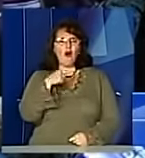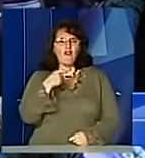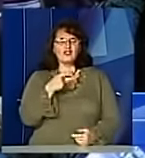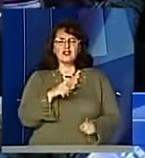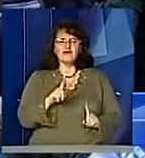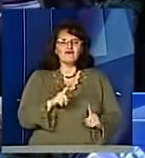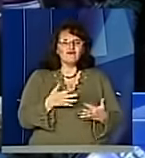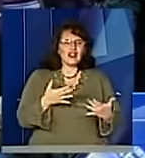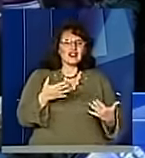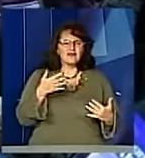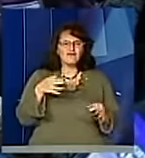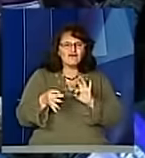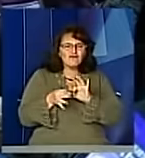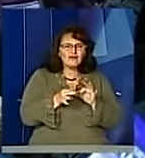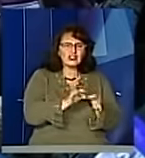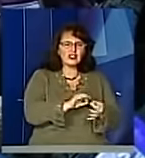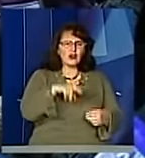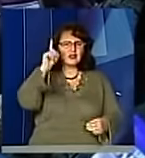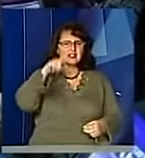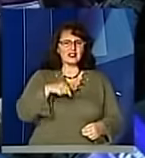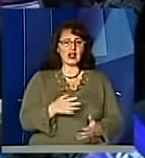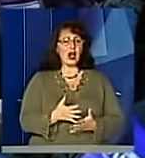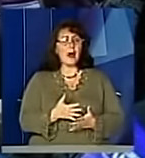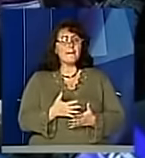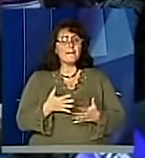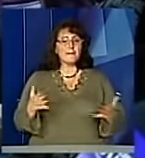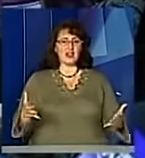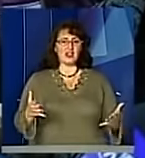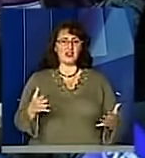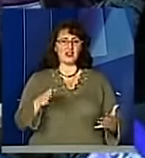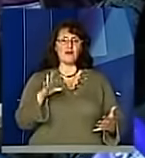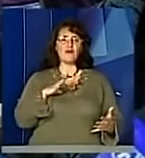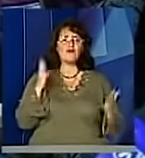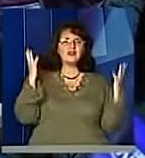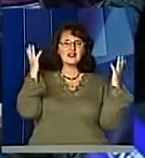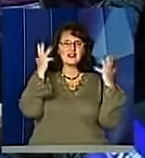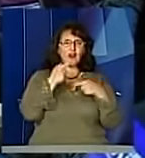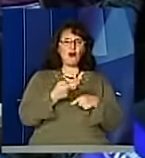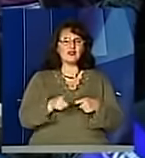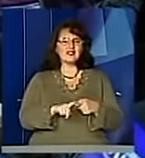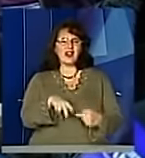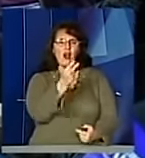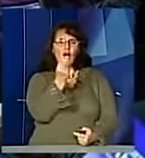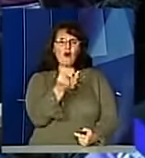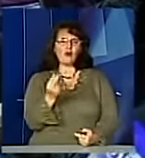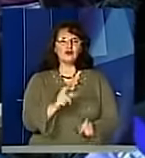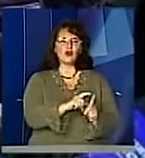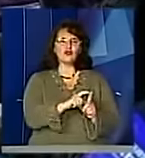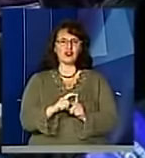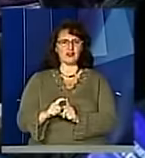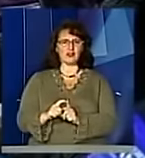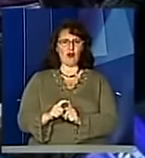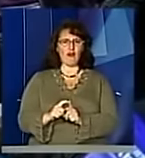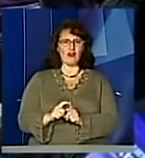А, мабуть, більше, як кожен філолог, був закоханий у то художнє слово.